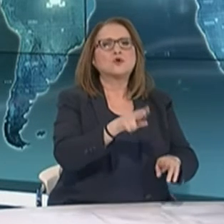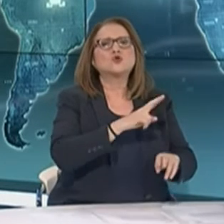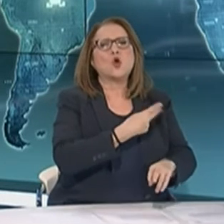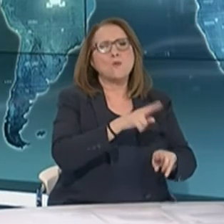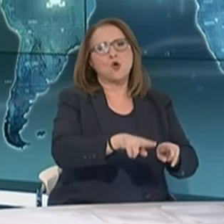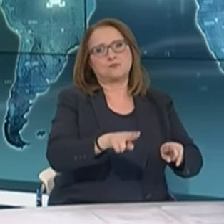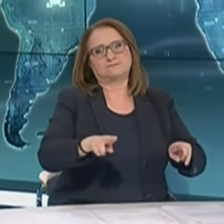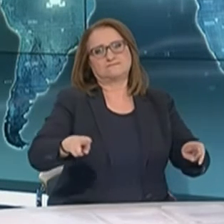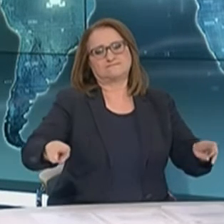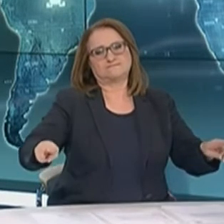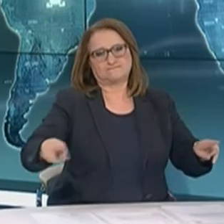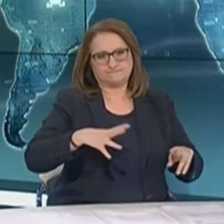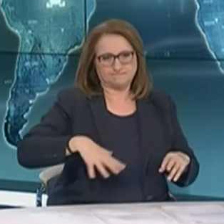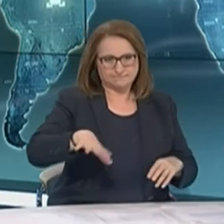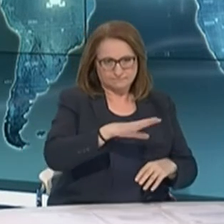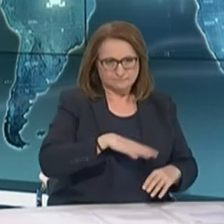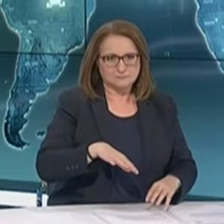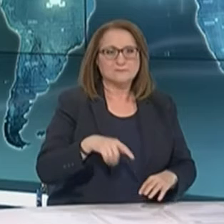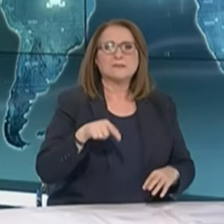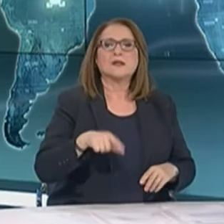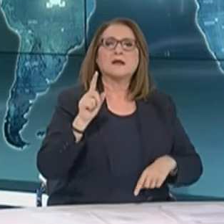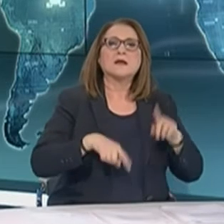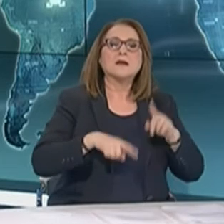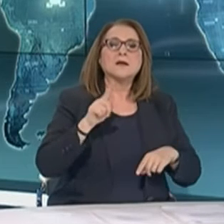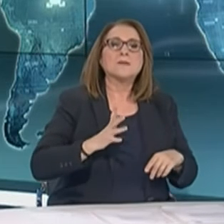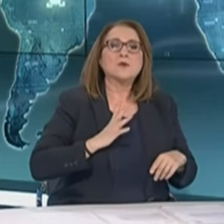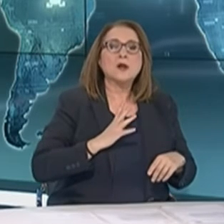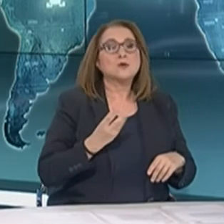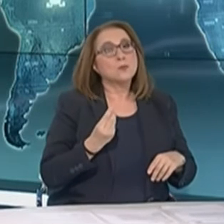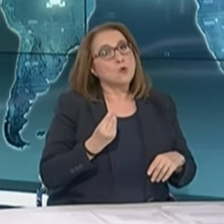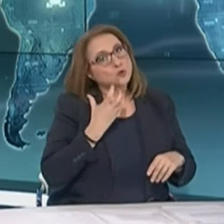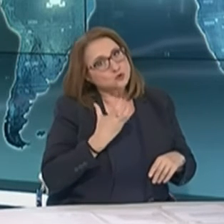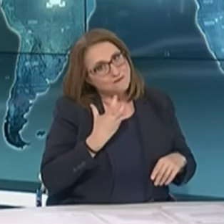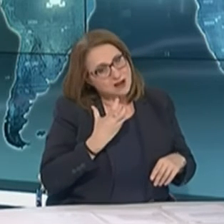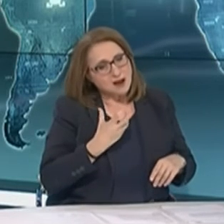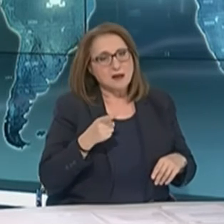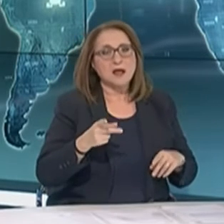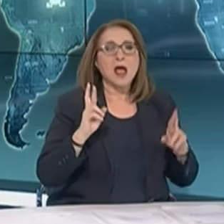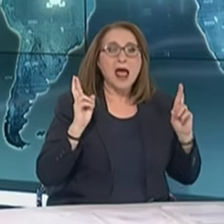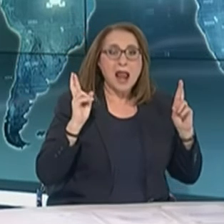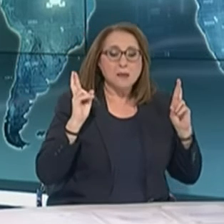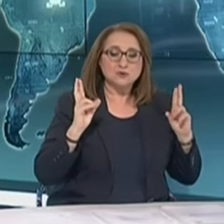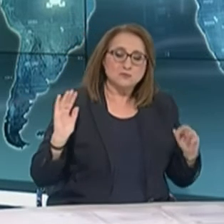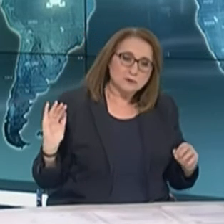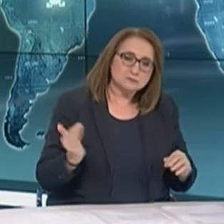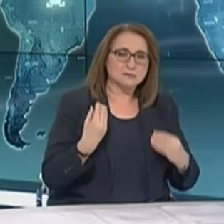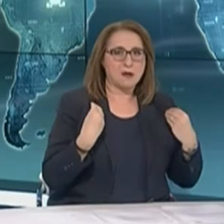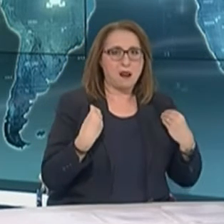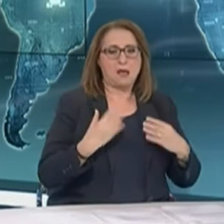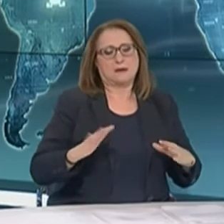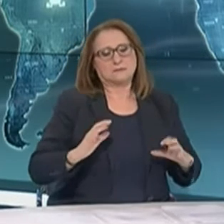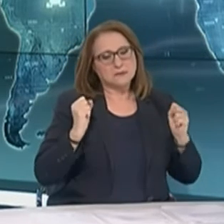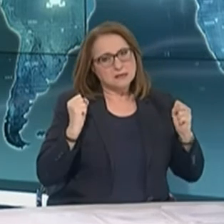Ευχόμαστε σε αυτούς τους σοβαρά ασθενείς και πολίτες μας να αναρρώσουν γρήγορα. Όλοι τους παίρνουν αντιοϊκή